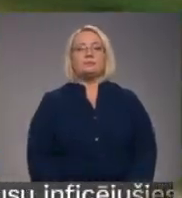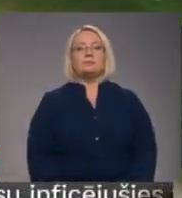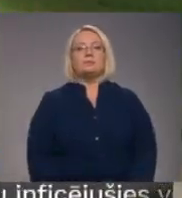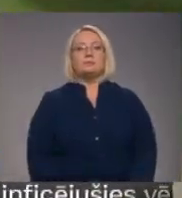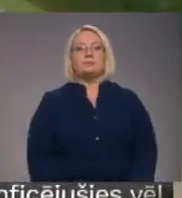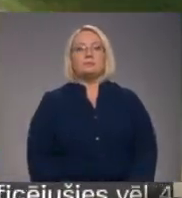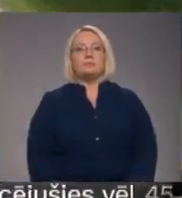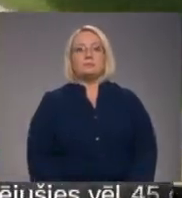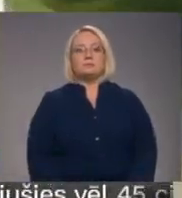reģionālā televīzija.